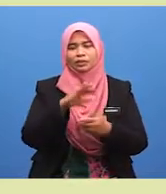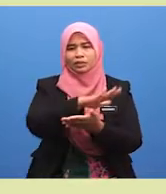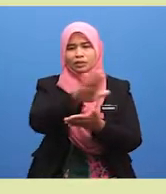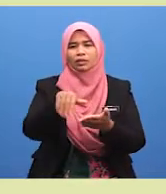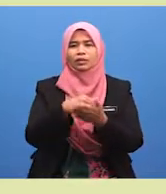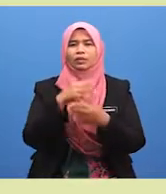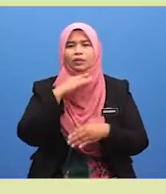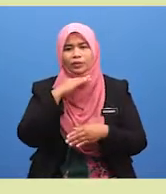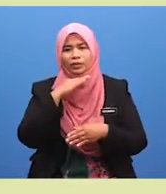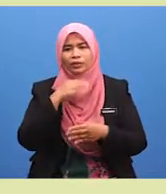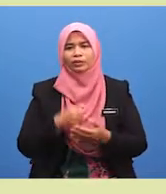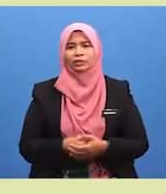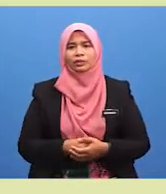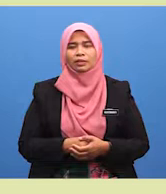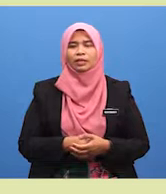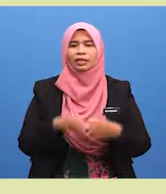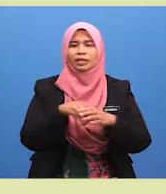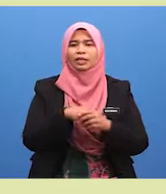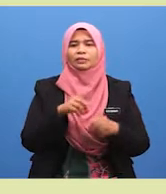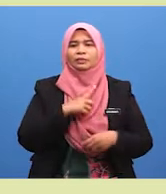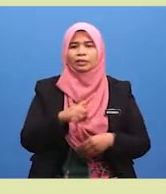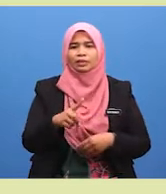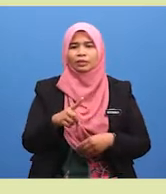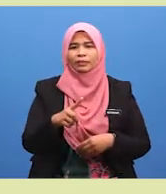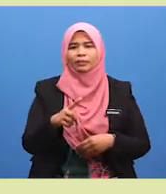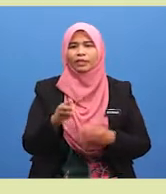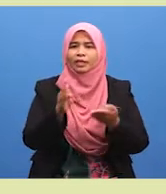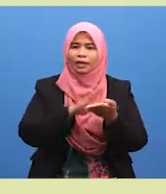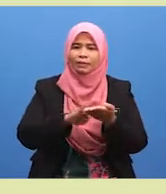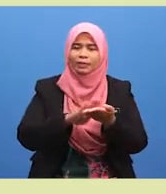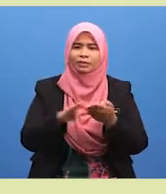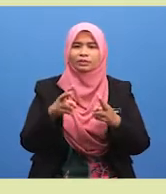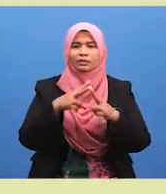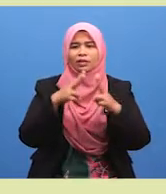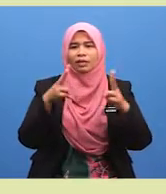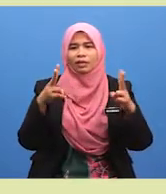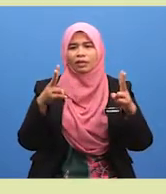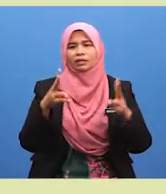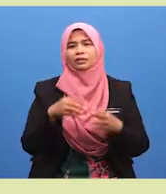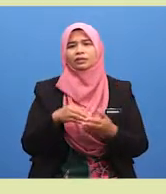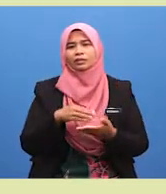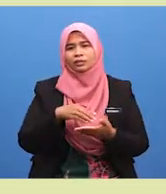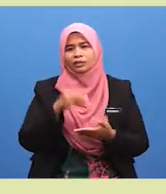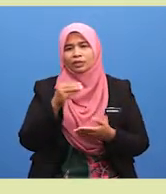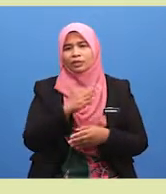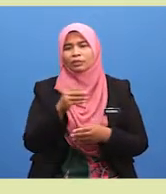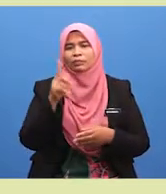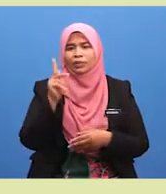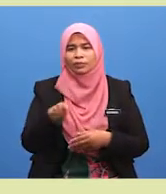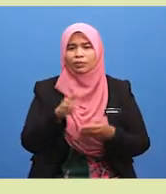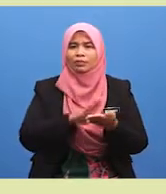dari segala kekuturan. Dalam Islam, kebersihan amat-amat dituntut